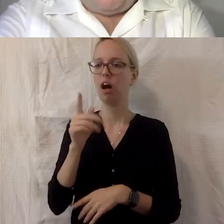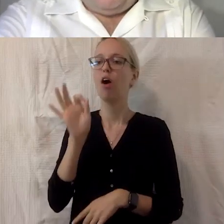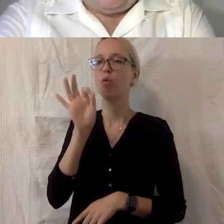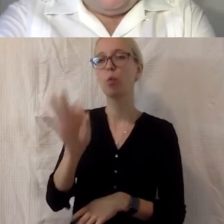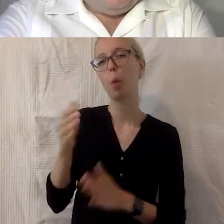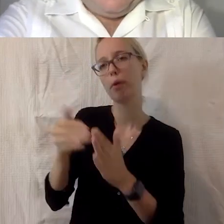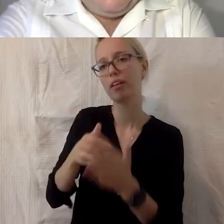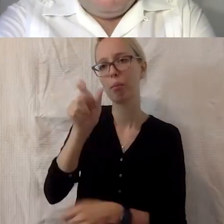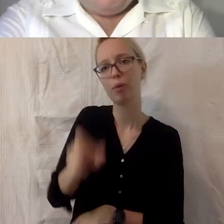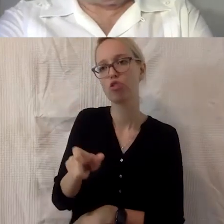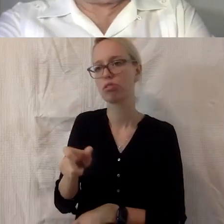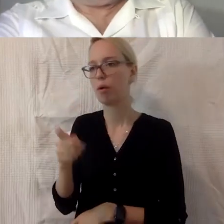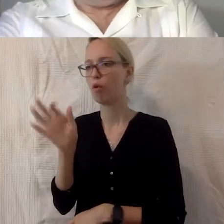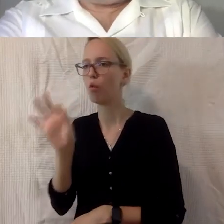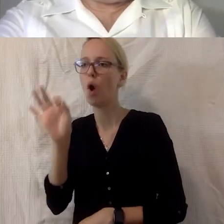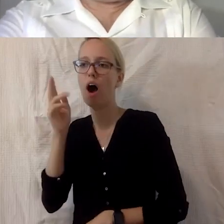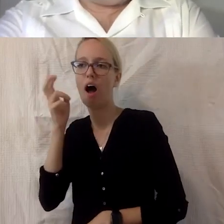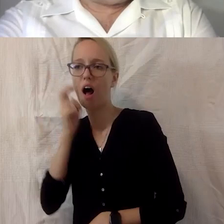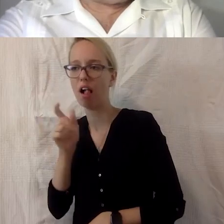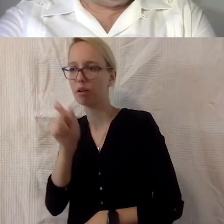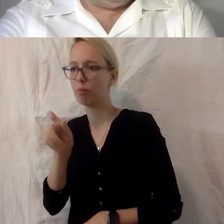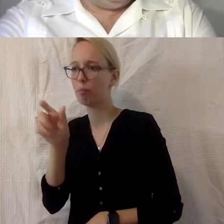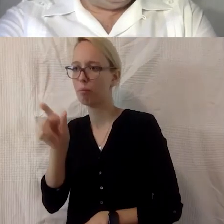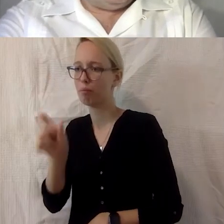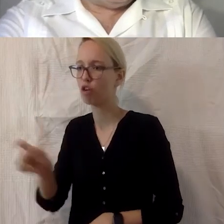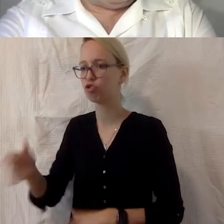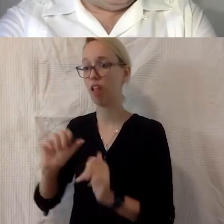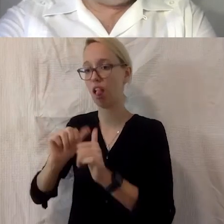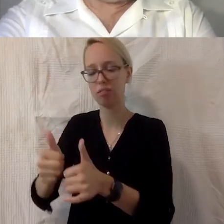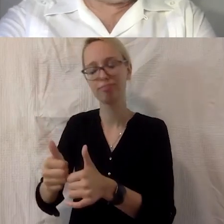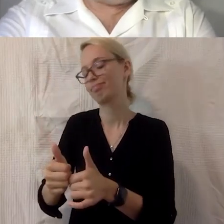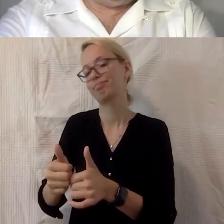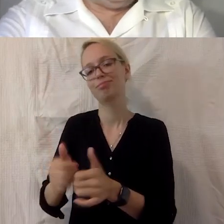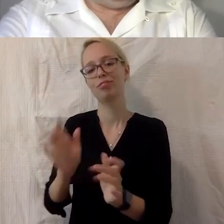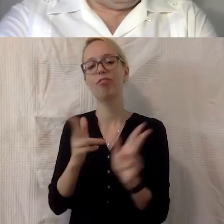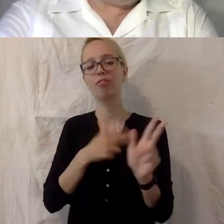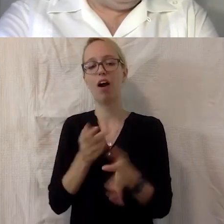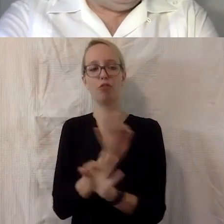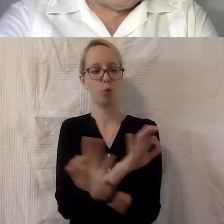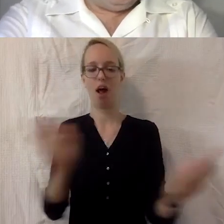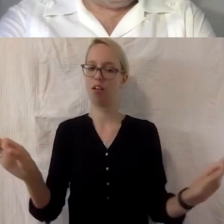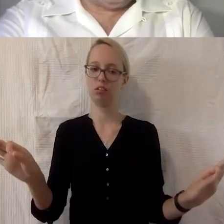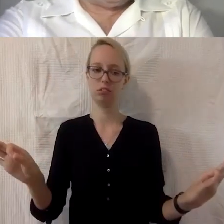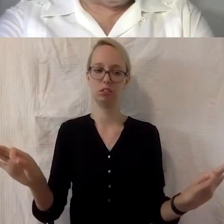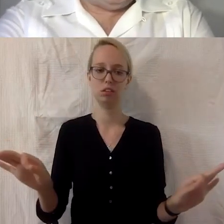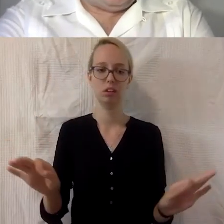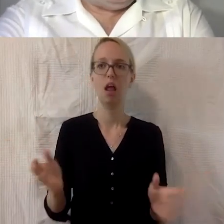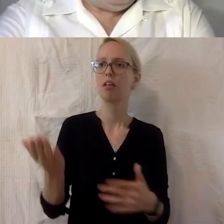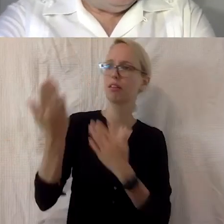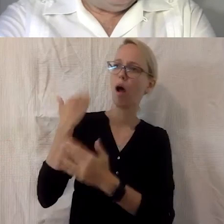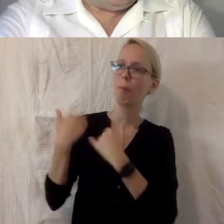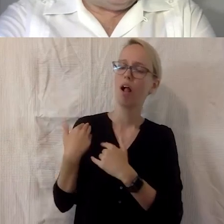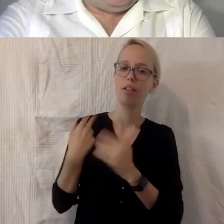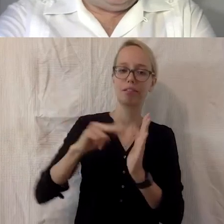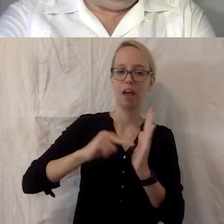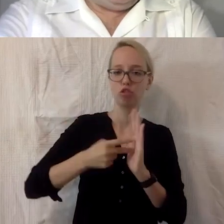Also Barrierefreiheit hilft jedem Menschen. Wenn man sich mal ein bisschen zurückerinnert, weil es hier technische Innovationen entstanden sind, eben